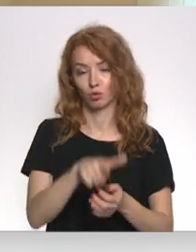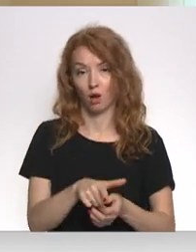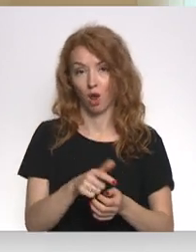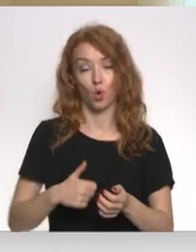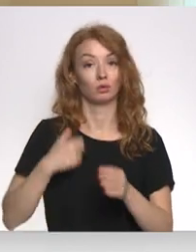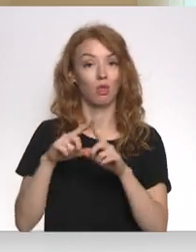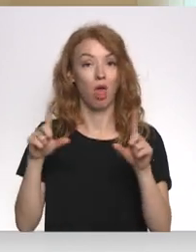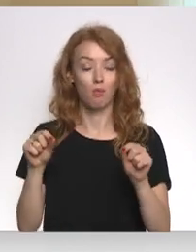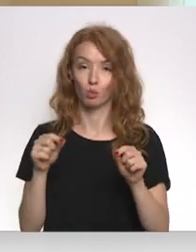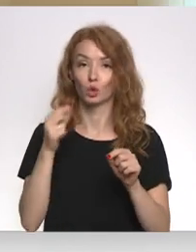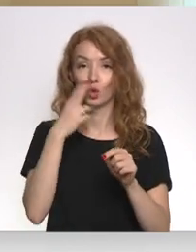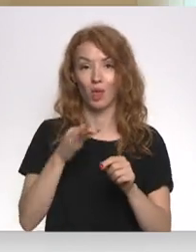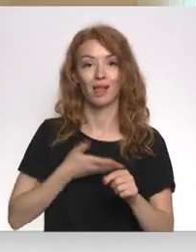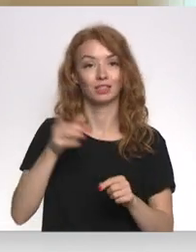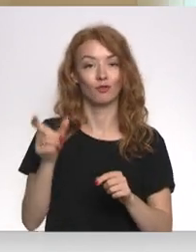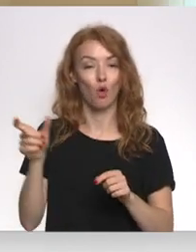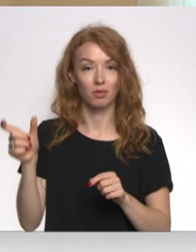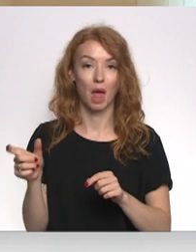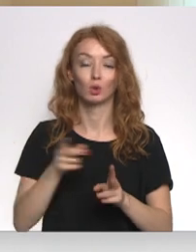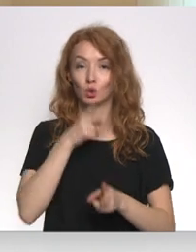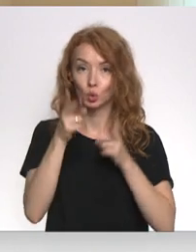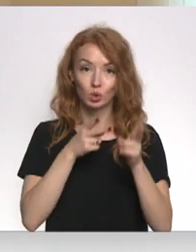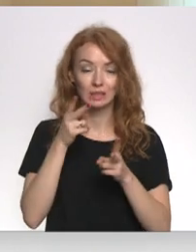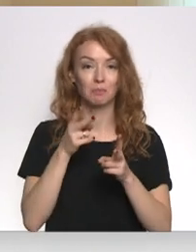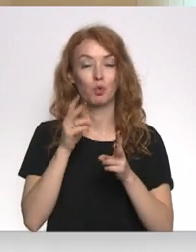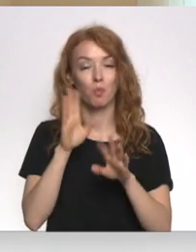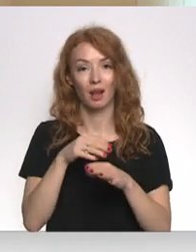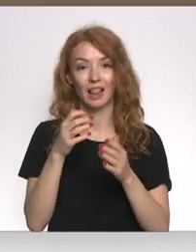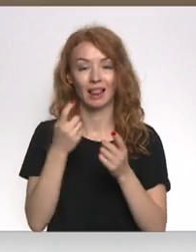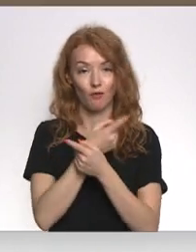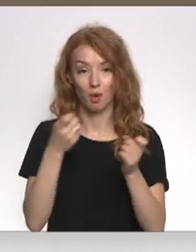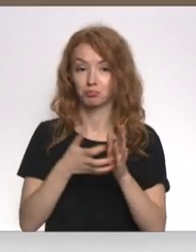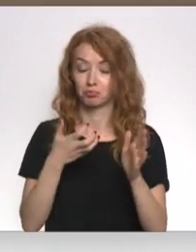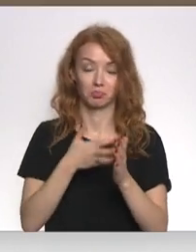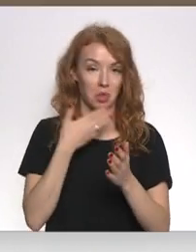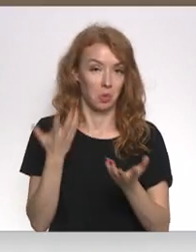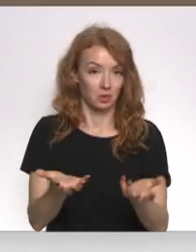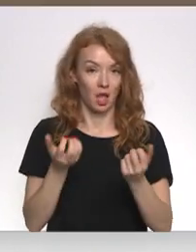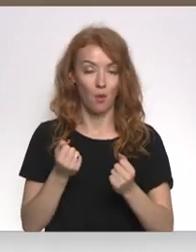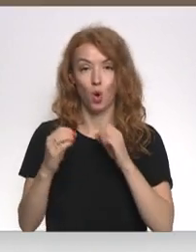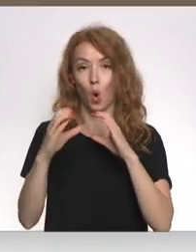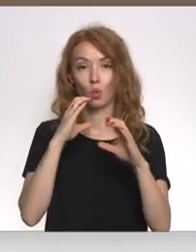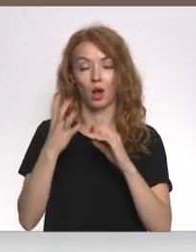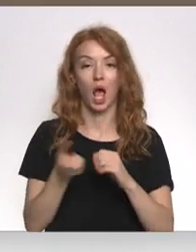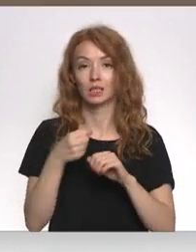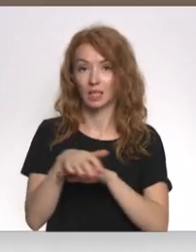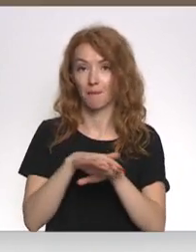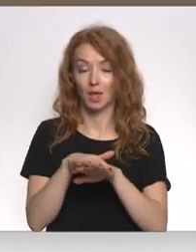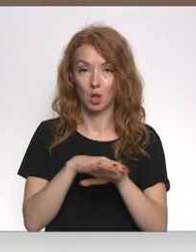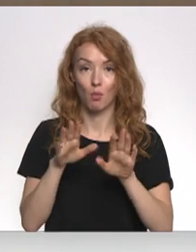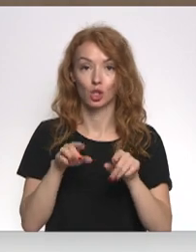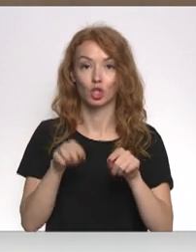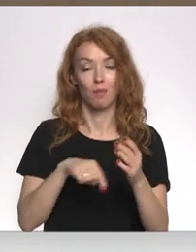Uzņēmums gan sūdzības no iedzīvotājiem par informācijas trūkumu nav saņēmis. Uzskata, komunikāciju ar sabiedrību par šiem